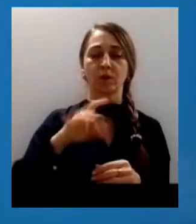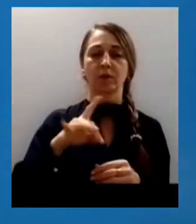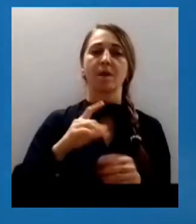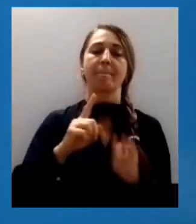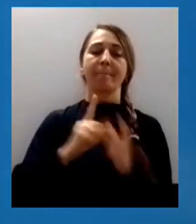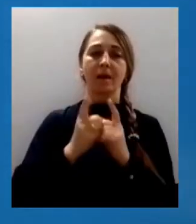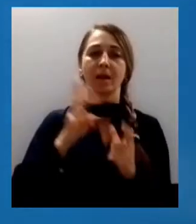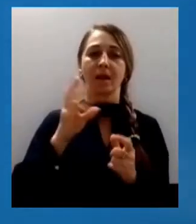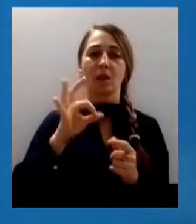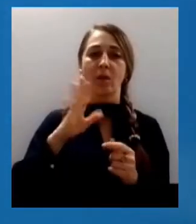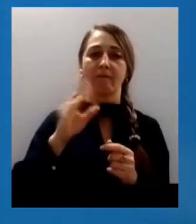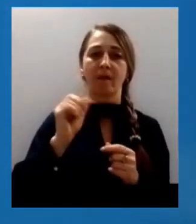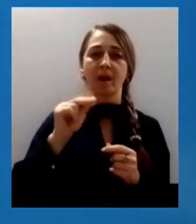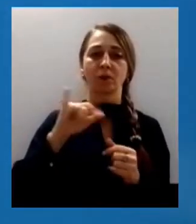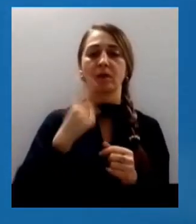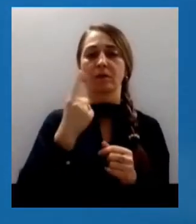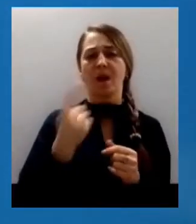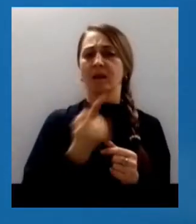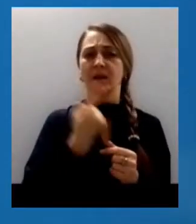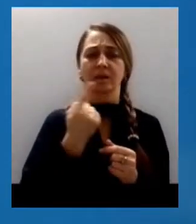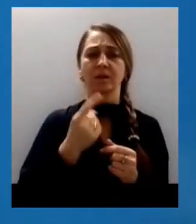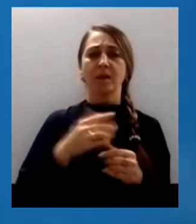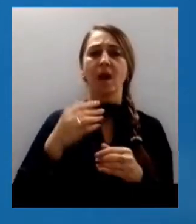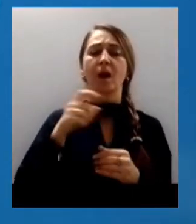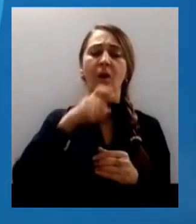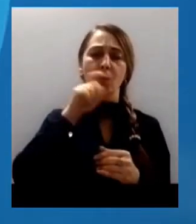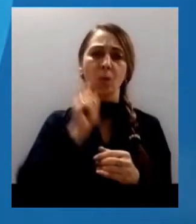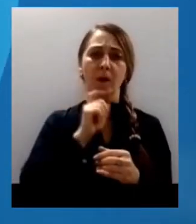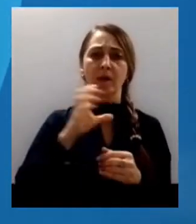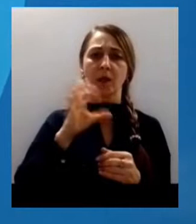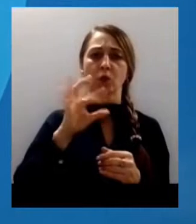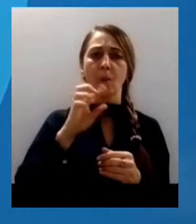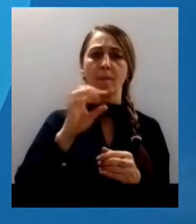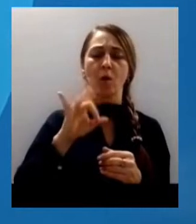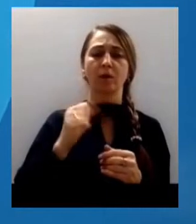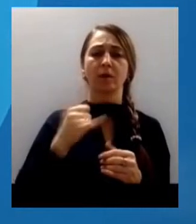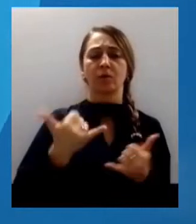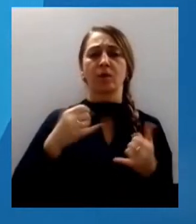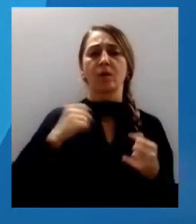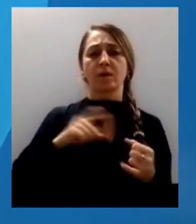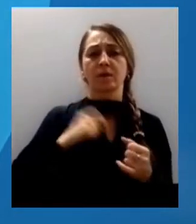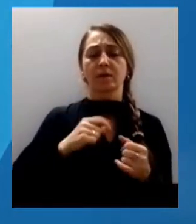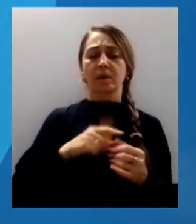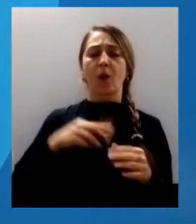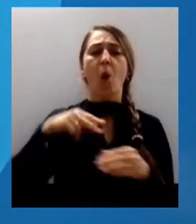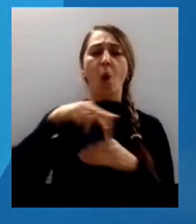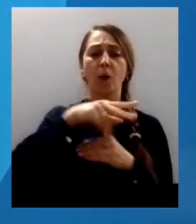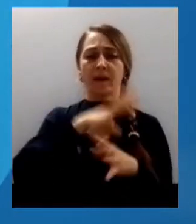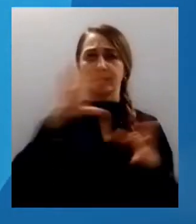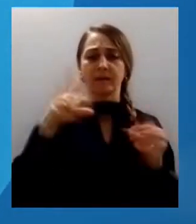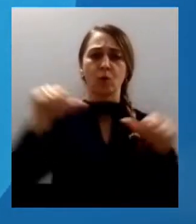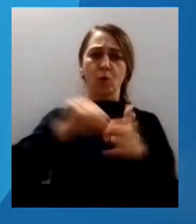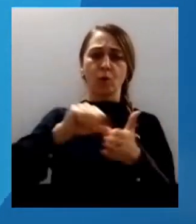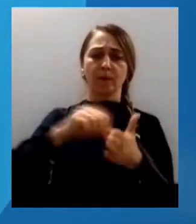Одна єдина Соборна Україна. Під таким гаслом в Одесі відблася хода єдності. У ній взяли участь близько у п'яти